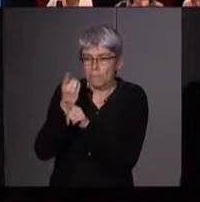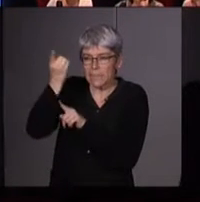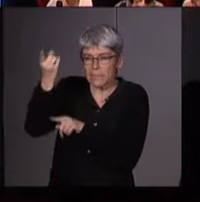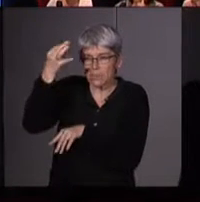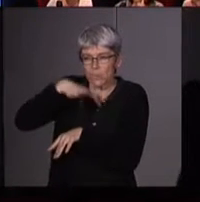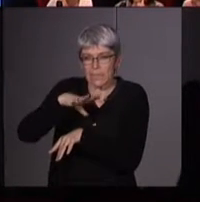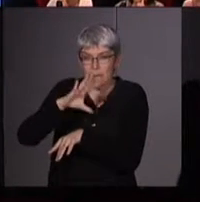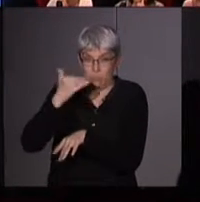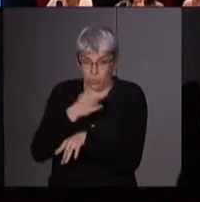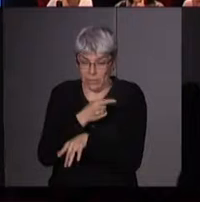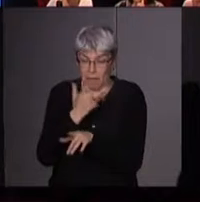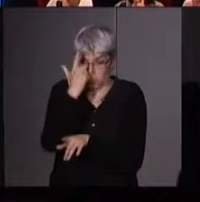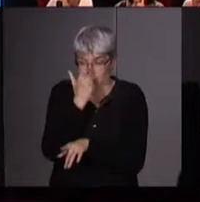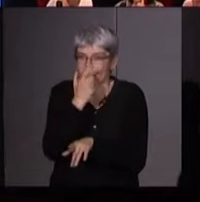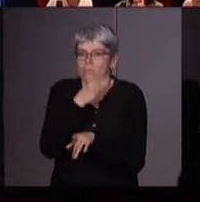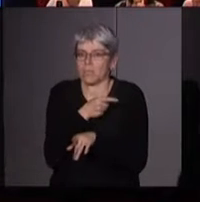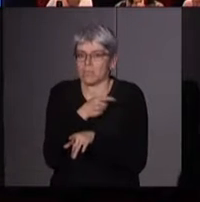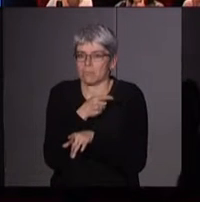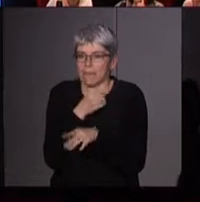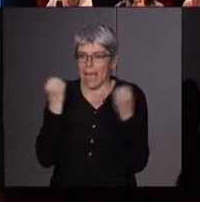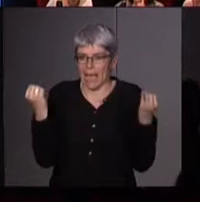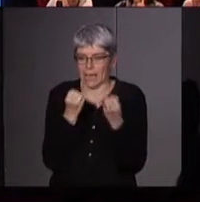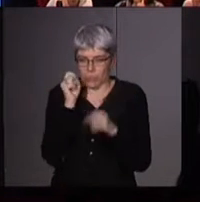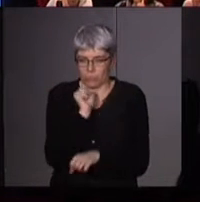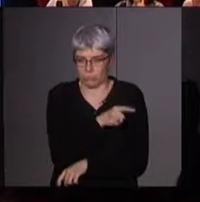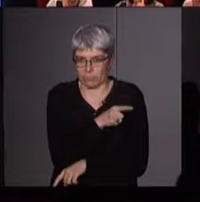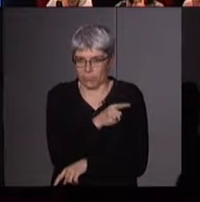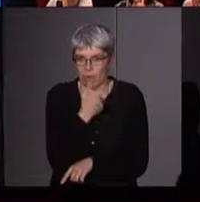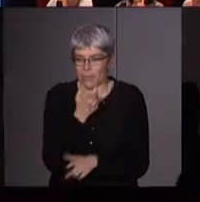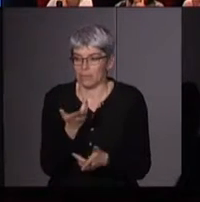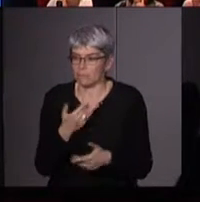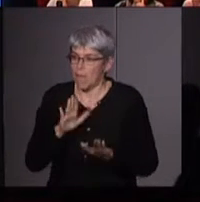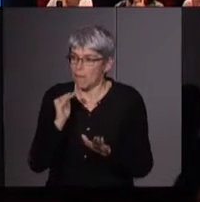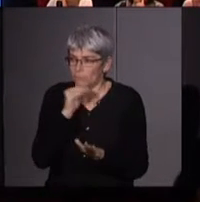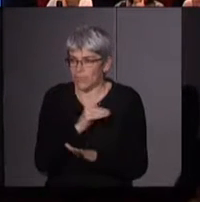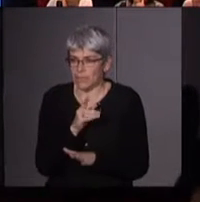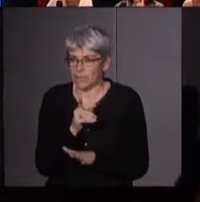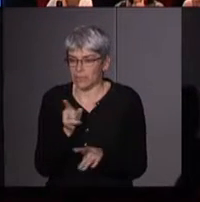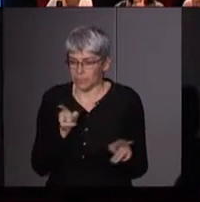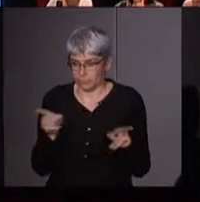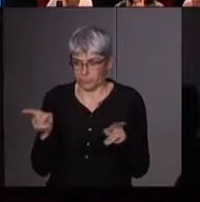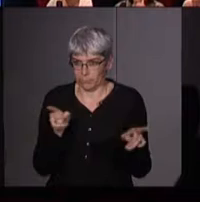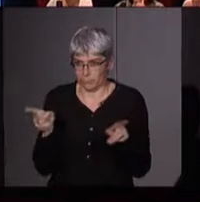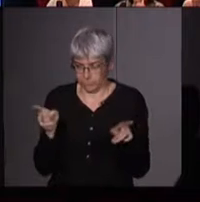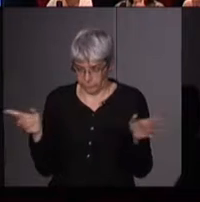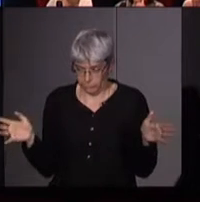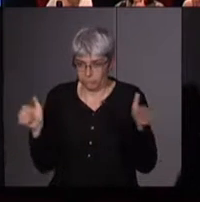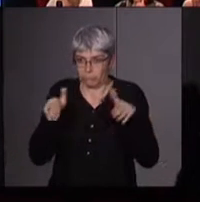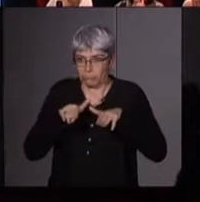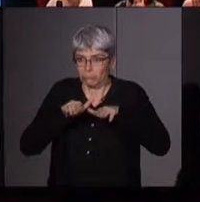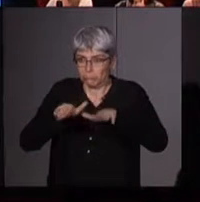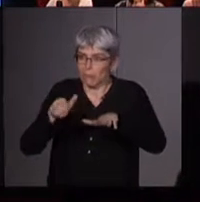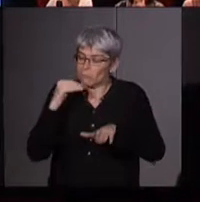Angleterre. Donc, c'est ça qui a déclenché l'action du côté anglais. Mais très vite, les deux réseaux, les deux groupes se sont côtoyés